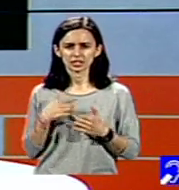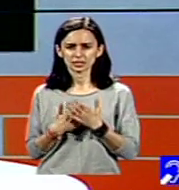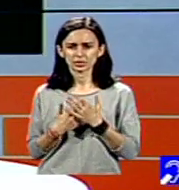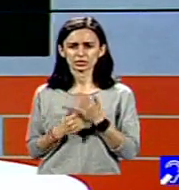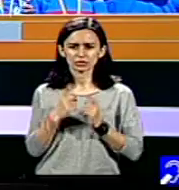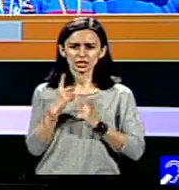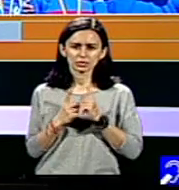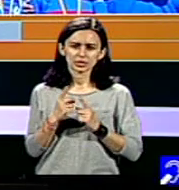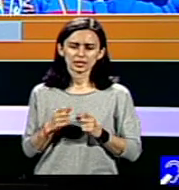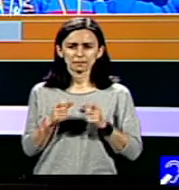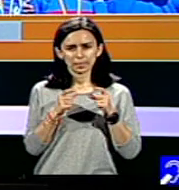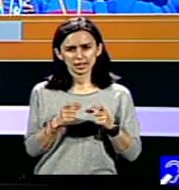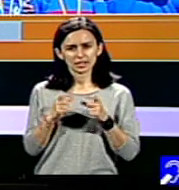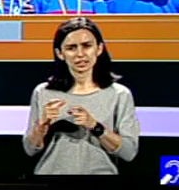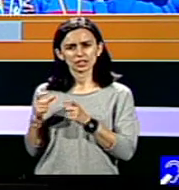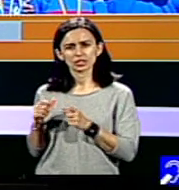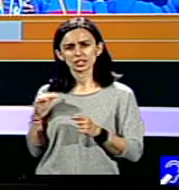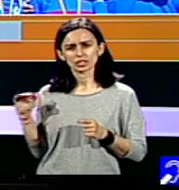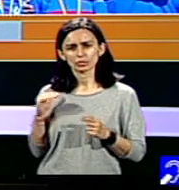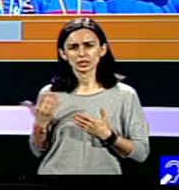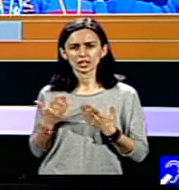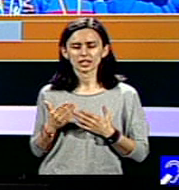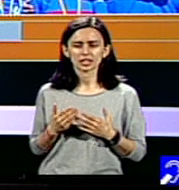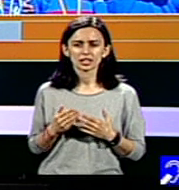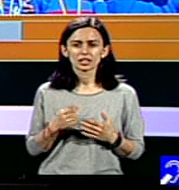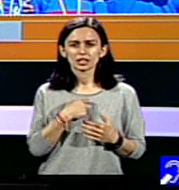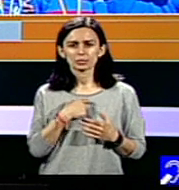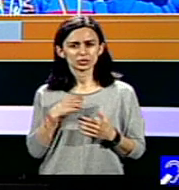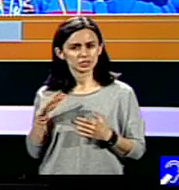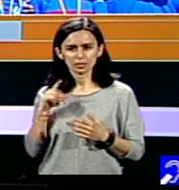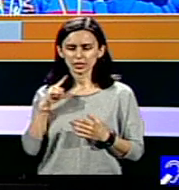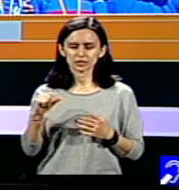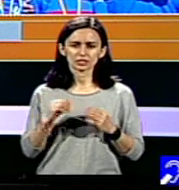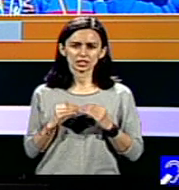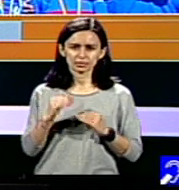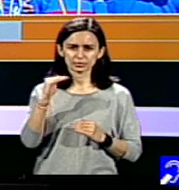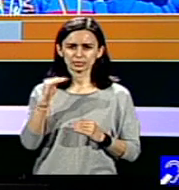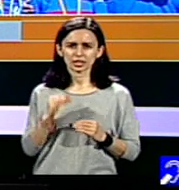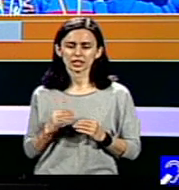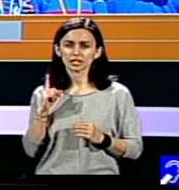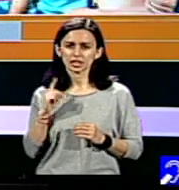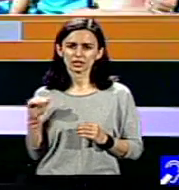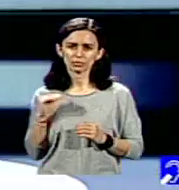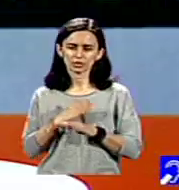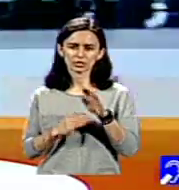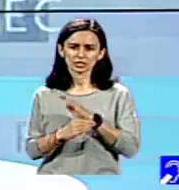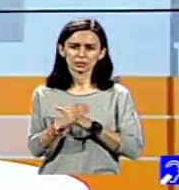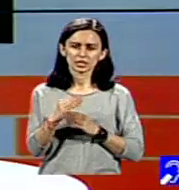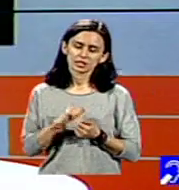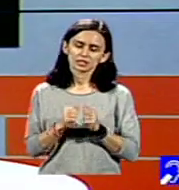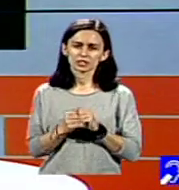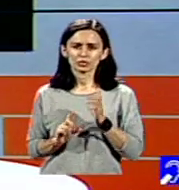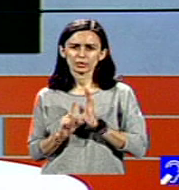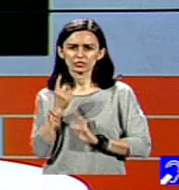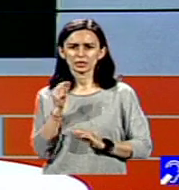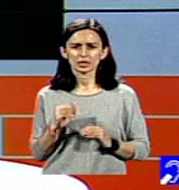o anumită categorie de copii, capabil de rezultate superioare, restul chipurile, cu dizabilități sau cu performanțe mai modeste, nu